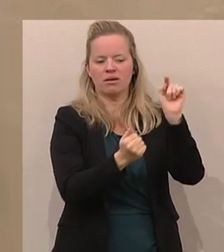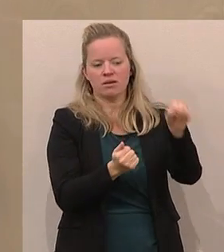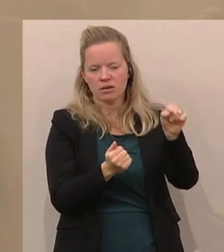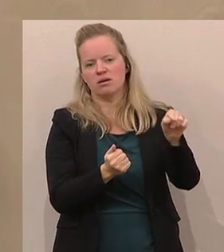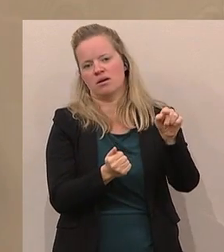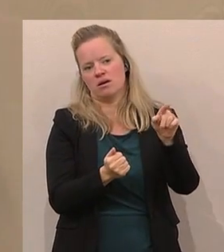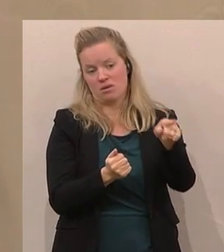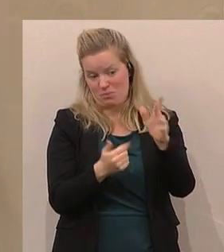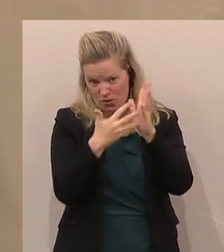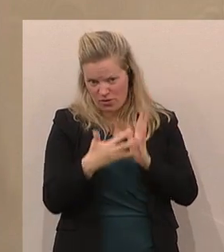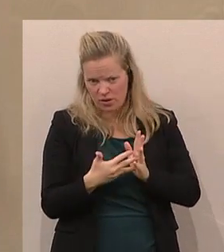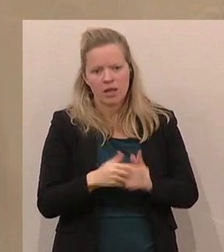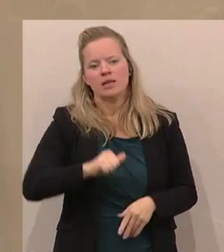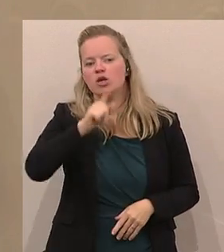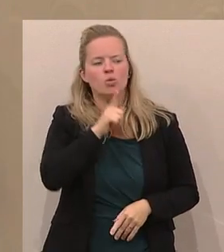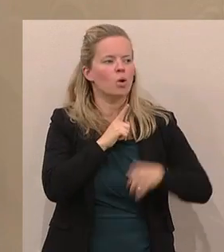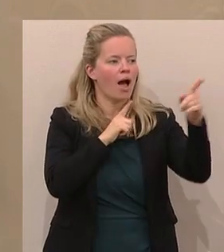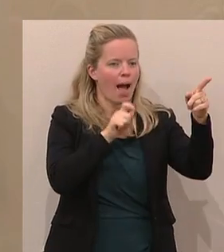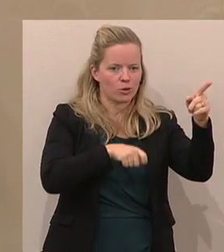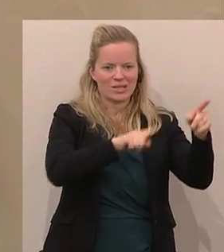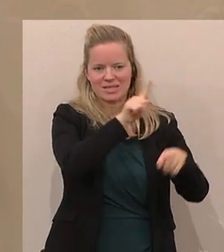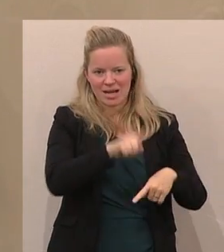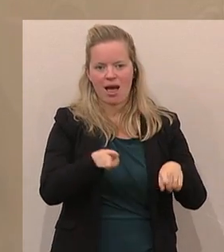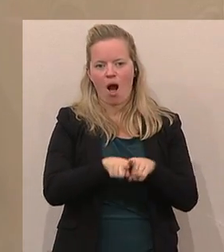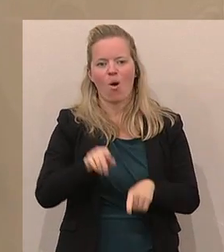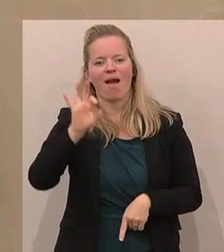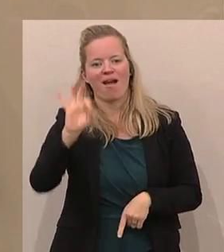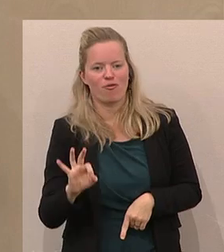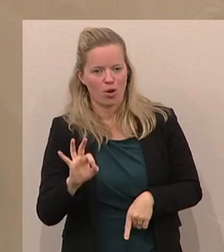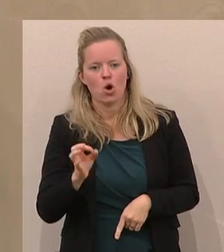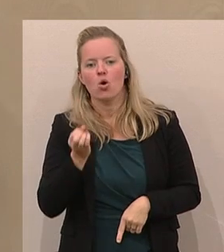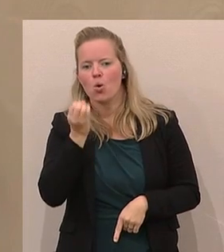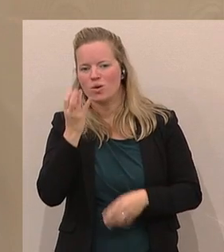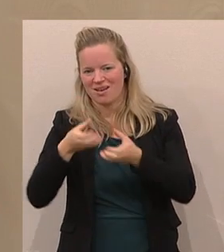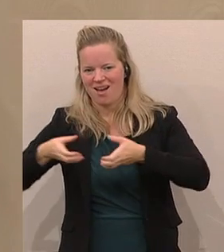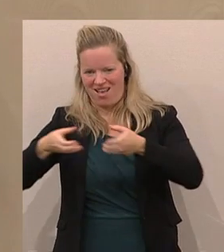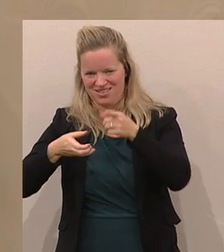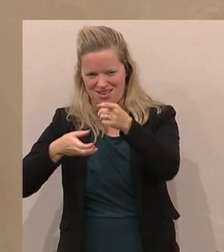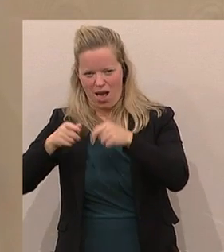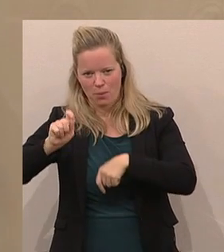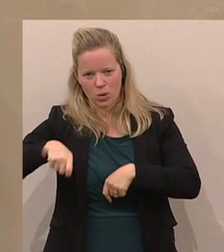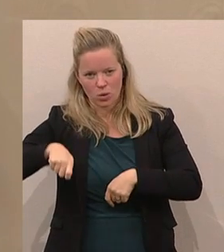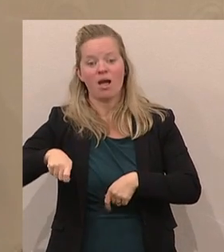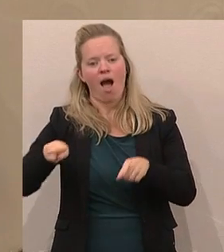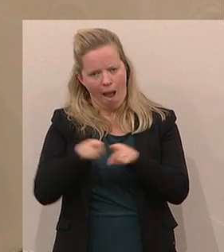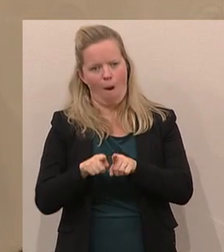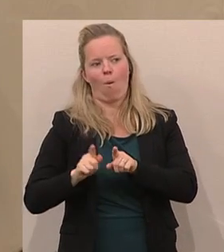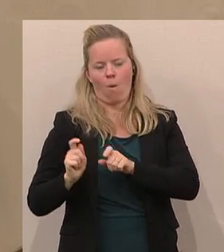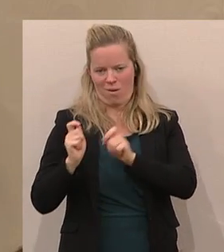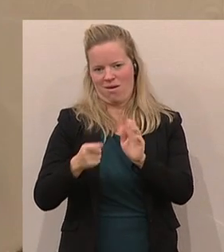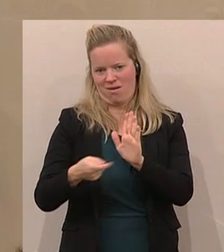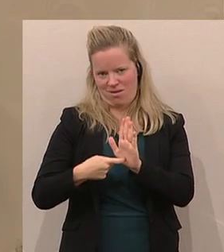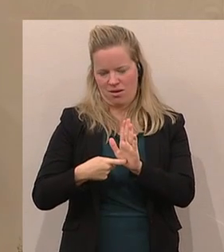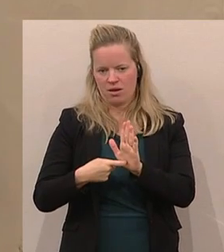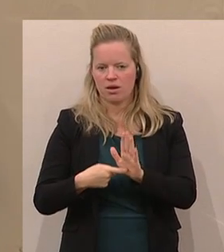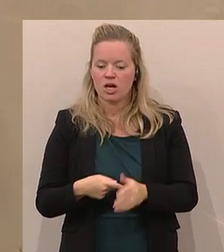beantragt wurde, nicht nur vom Abgeordneten Zingl, sondern auch vom freiheitlichen Abgeordneten Walter Rosenkranz. Das sei nur der Ordnung halber festgestellt. Und